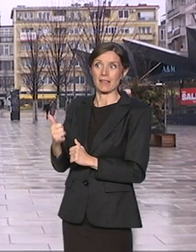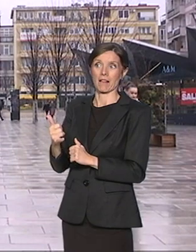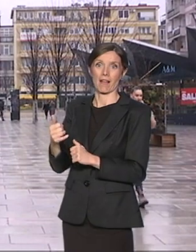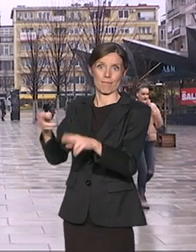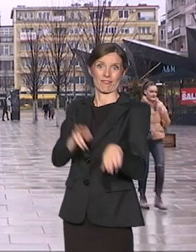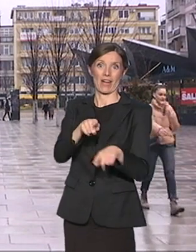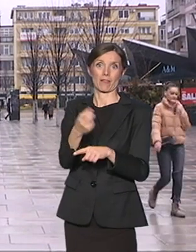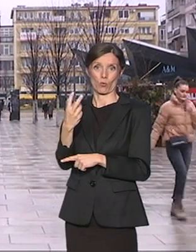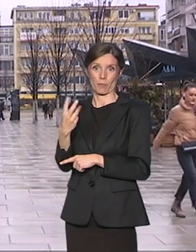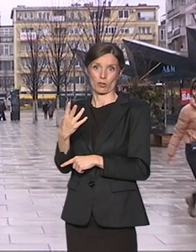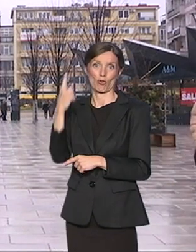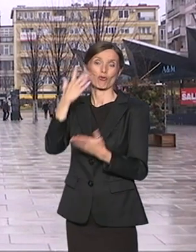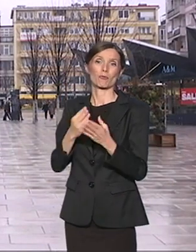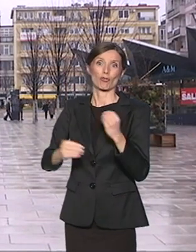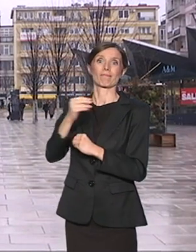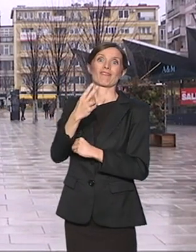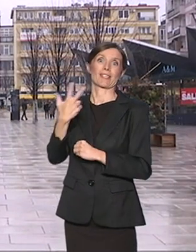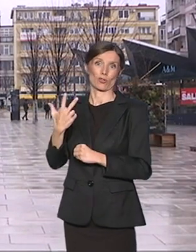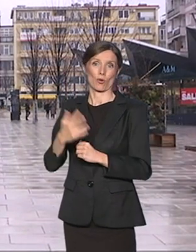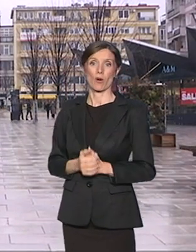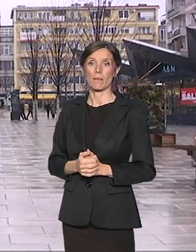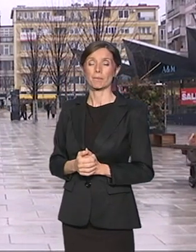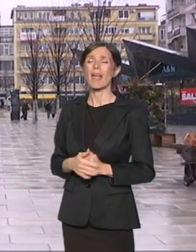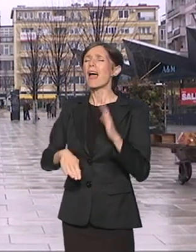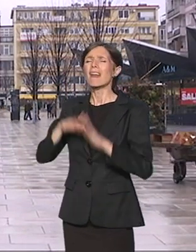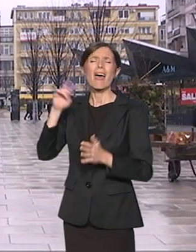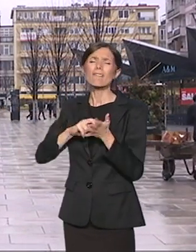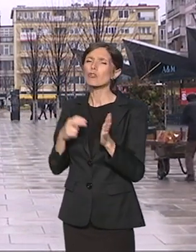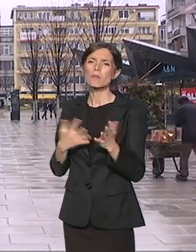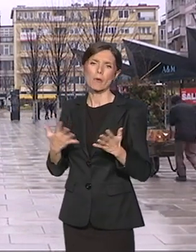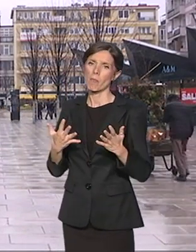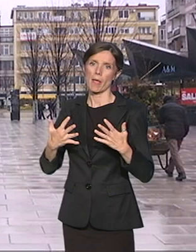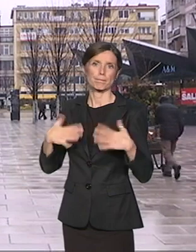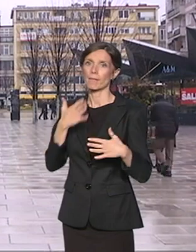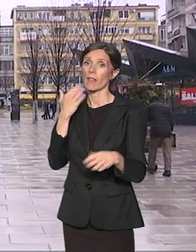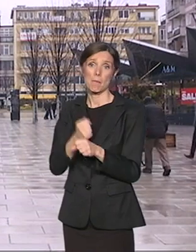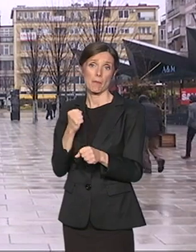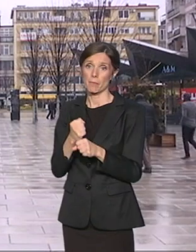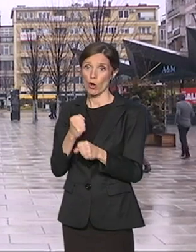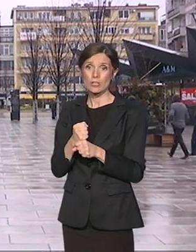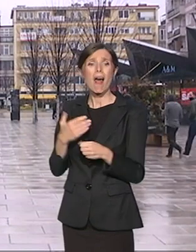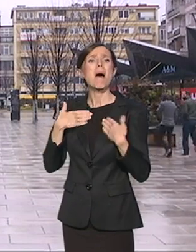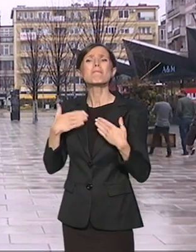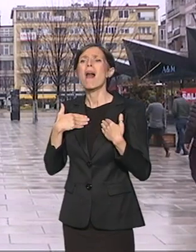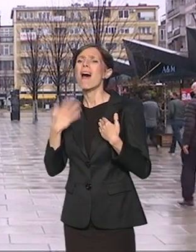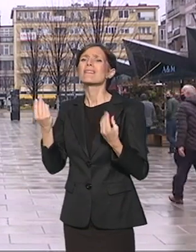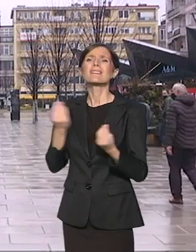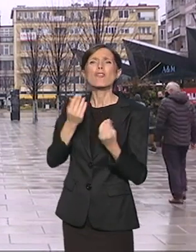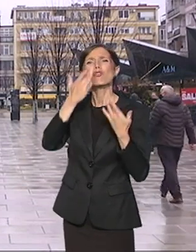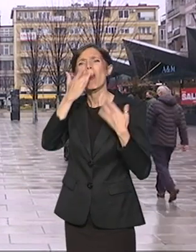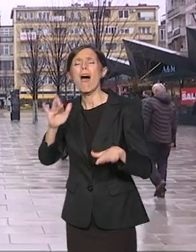problem jeste nezaposlenost i mladi odlaze upravo sa Kosova i Metohije